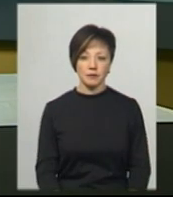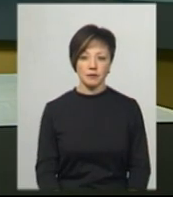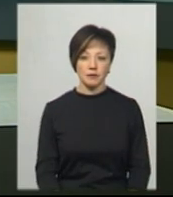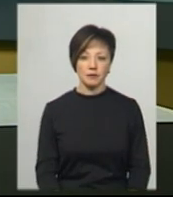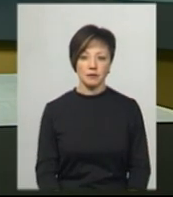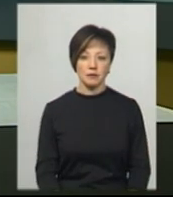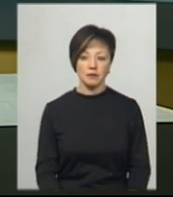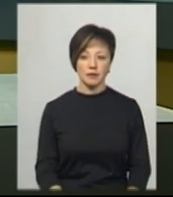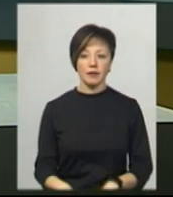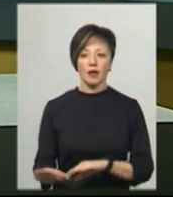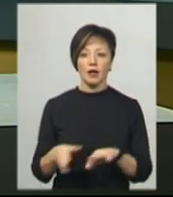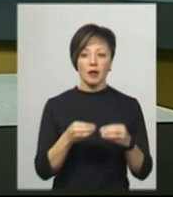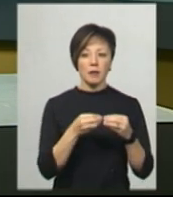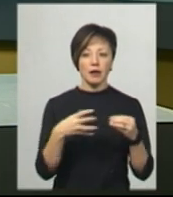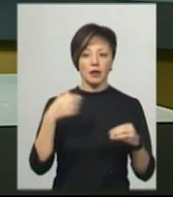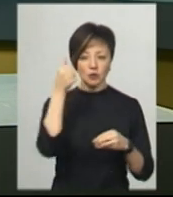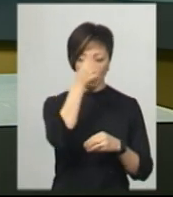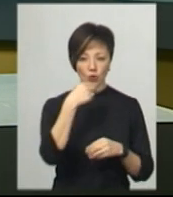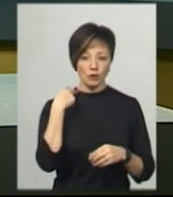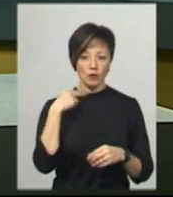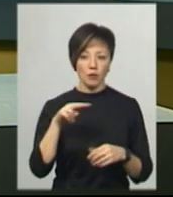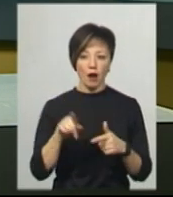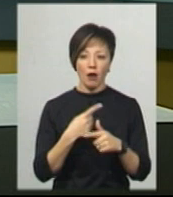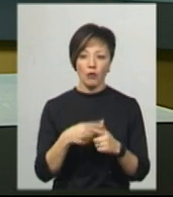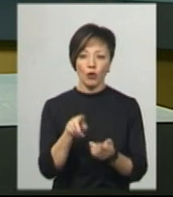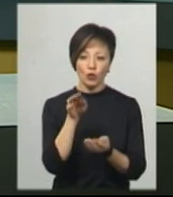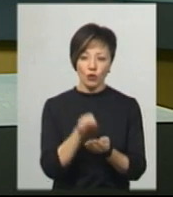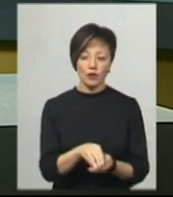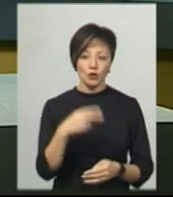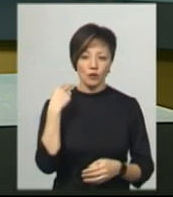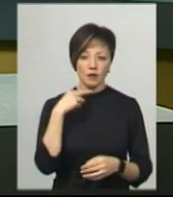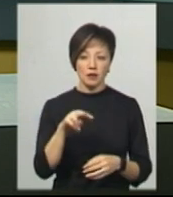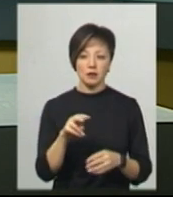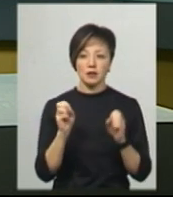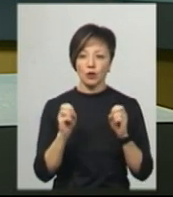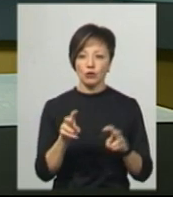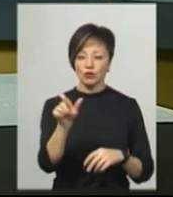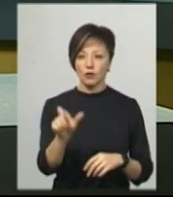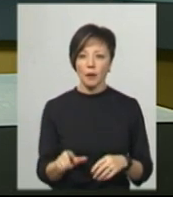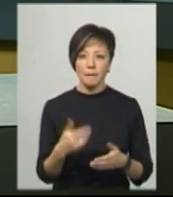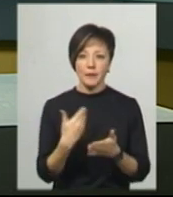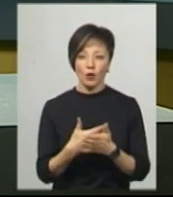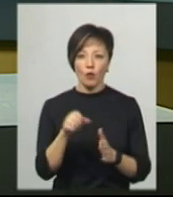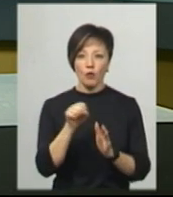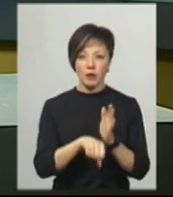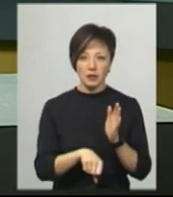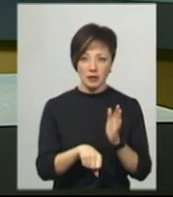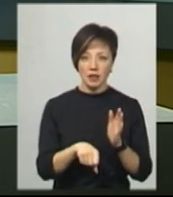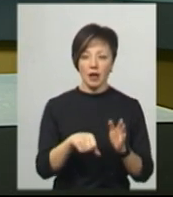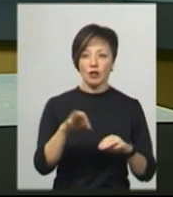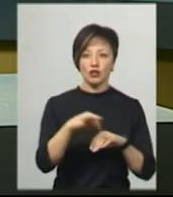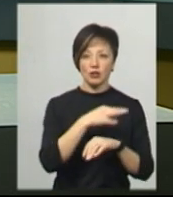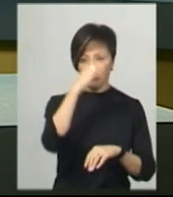15 років позбавлення волі або довічне ув'язнення загрожує чоловікові, якого підозрюють у вбивстві тещі та тесті на